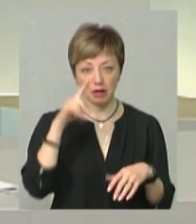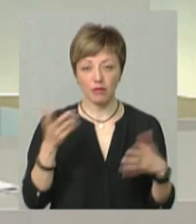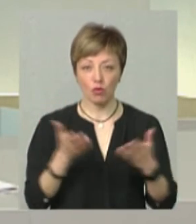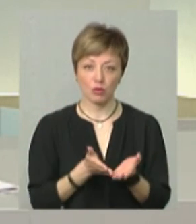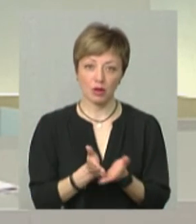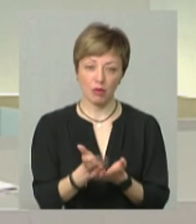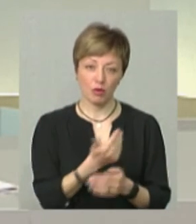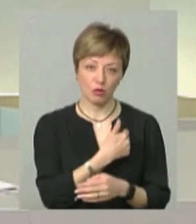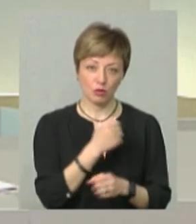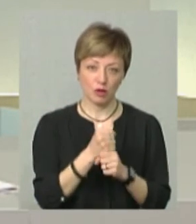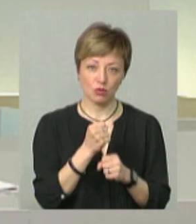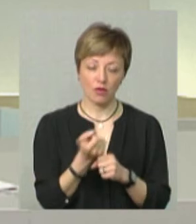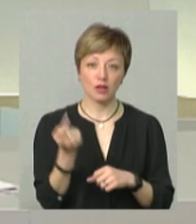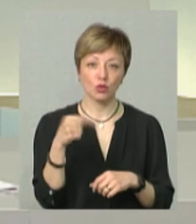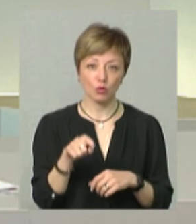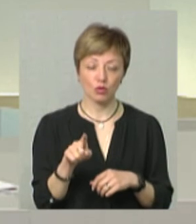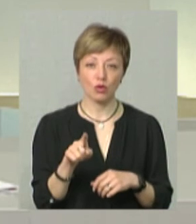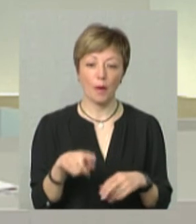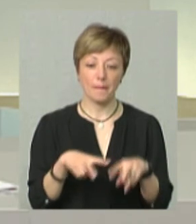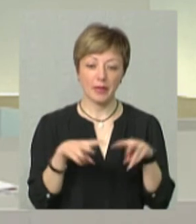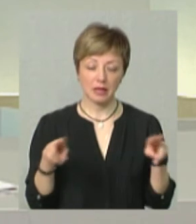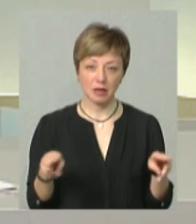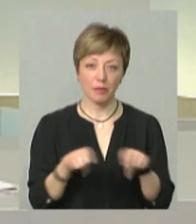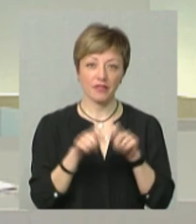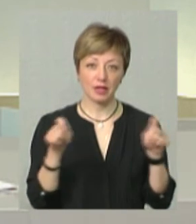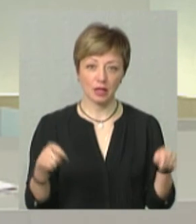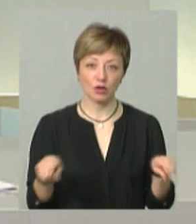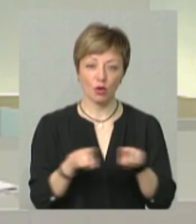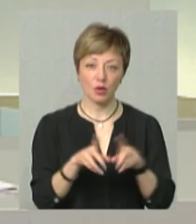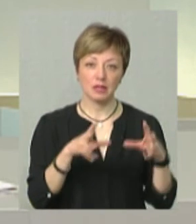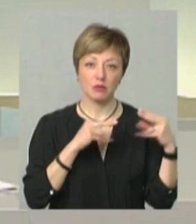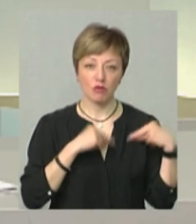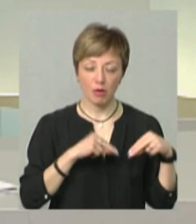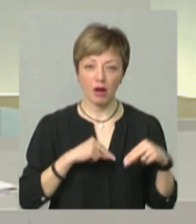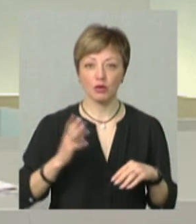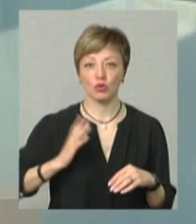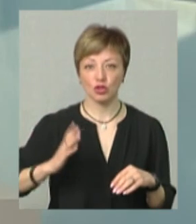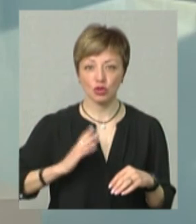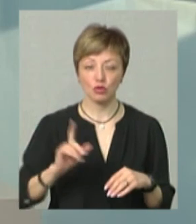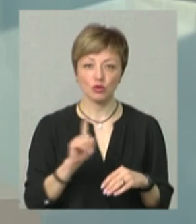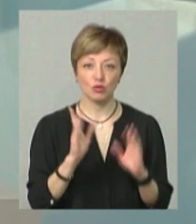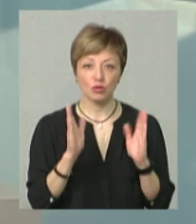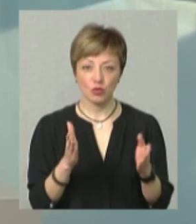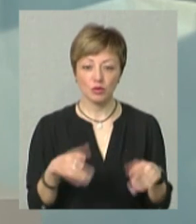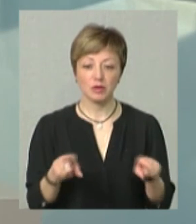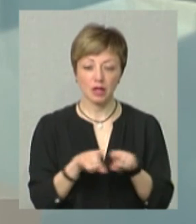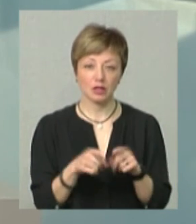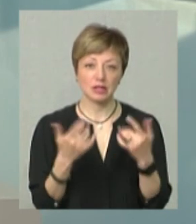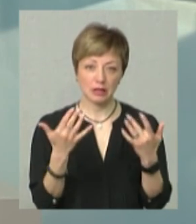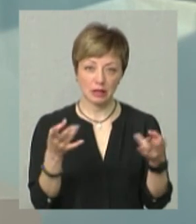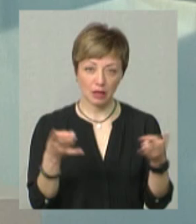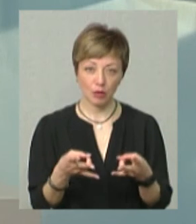напрямку вони хочуть працювати. Тому ми так само відкриті до такої співпраці і очікуємо, що ми будемо теж затребувані